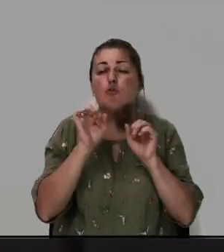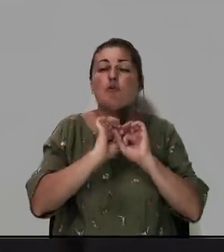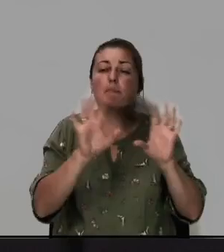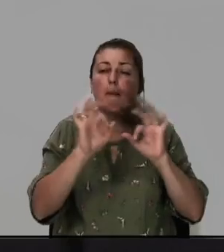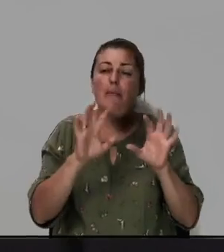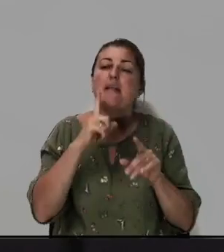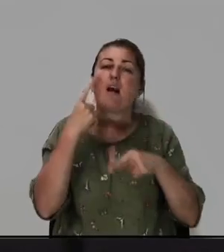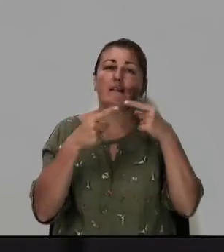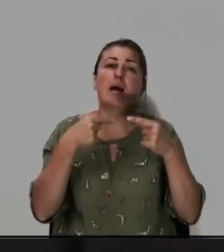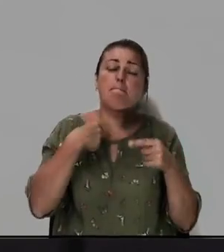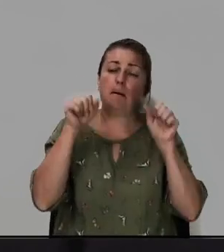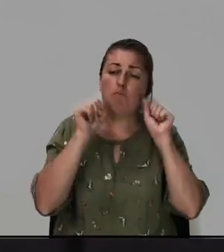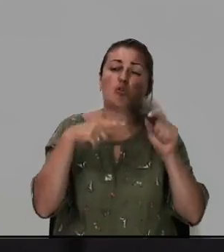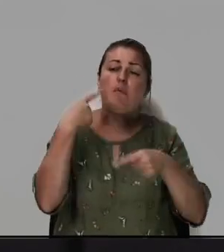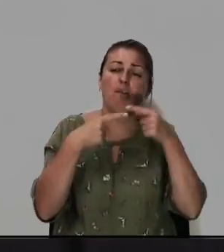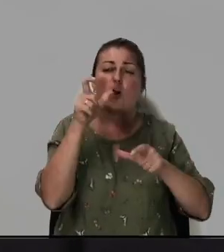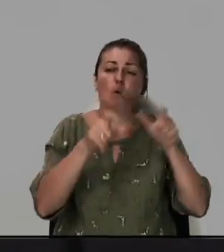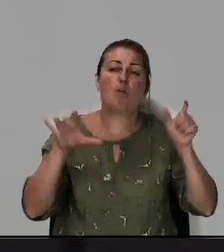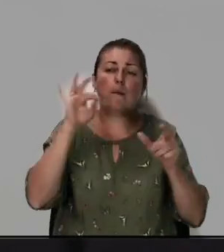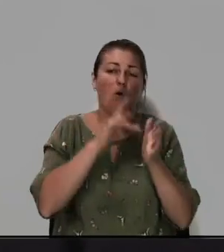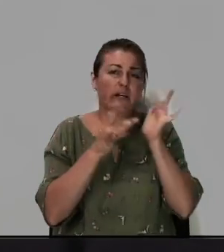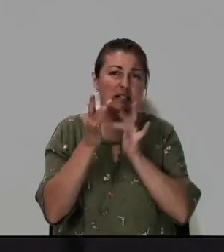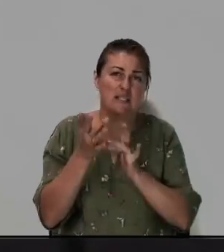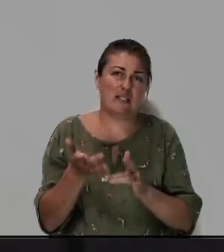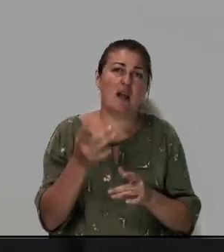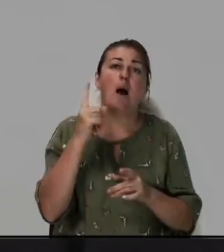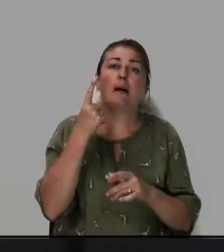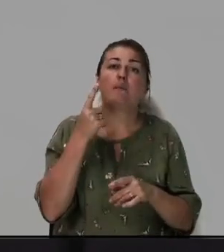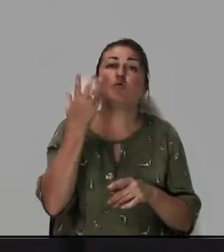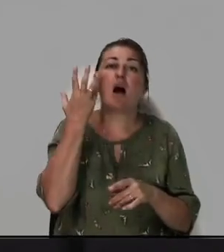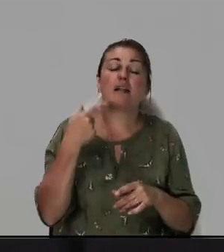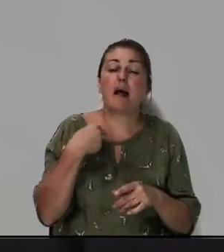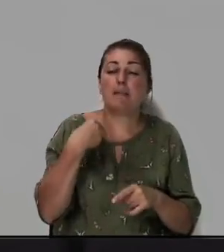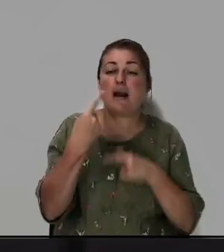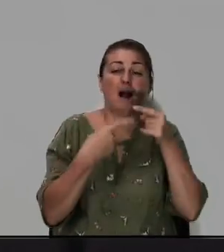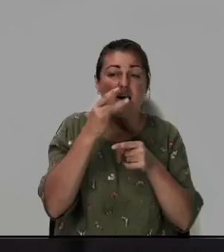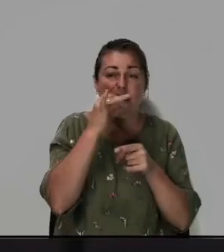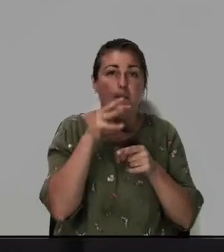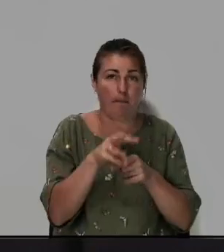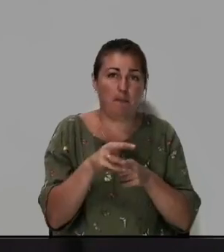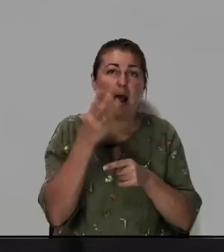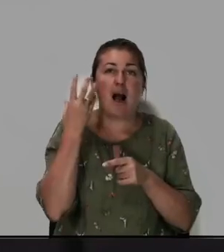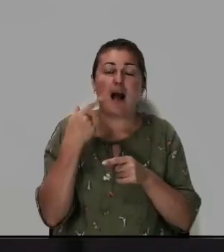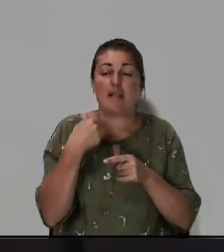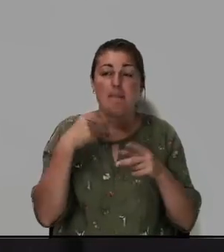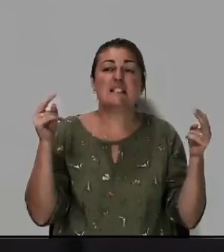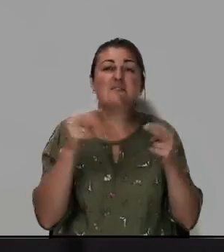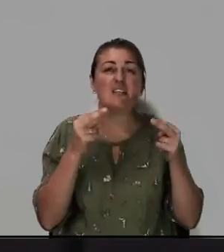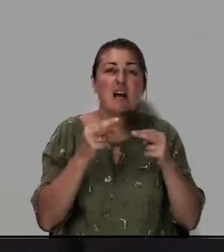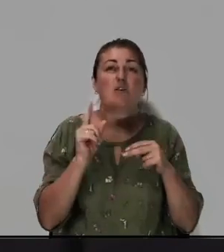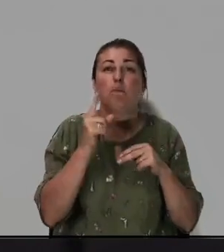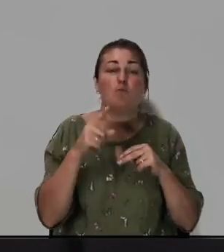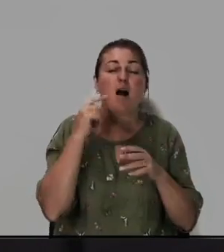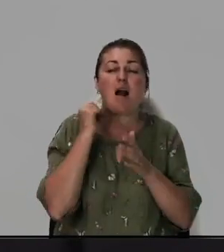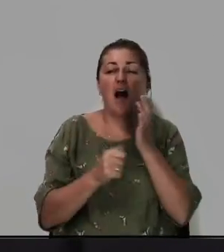говорить мы можем говорить людям о Христе потому что когда мы говорим им когда мы свидетельствуем потому что